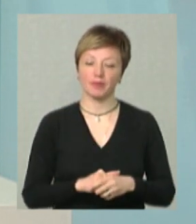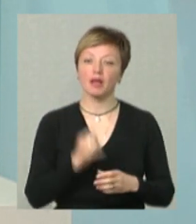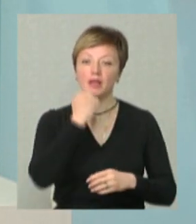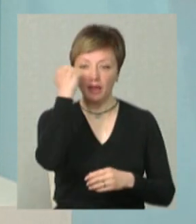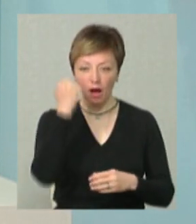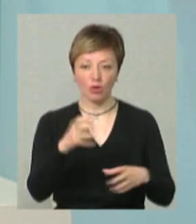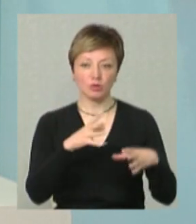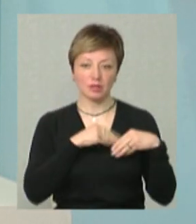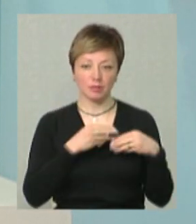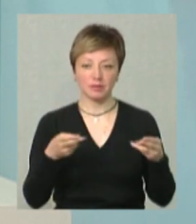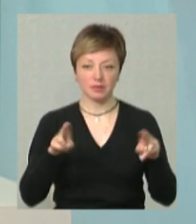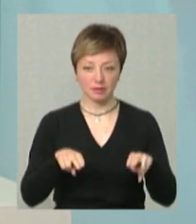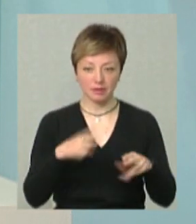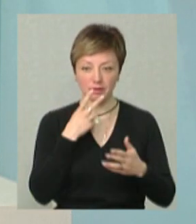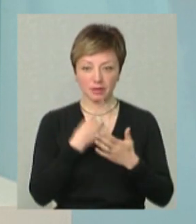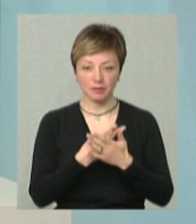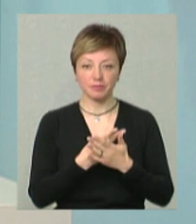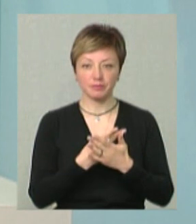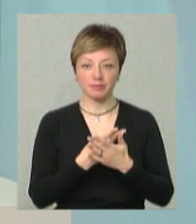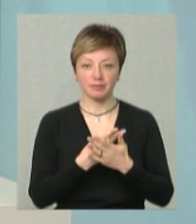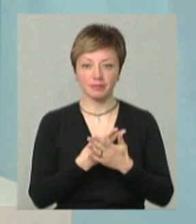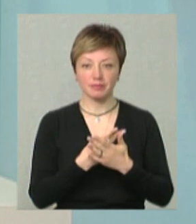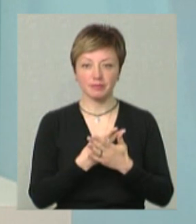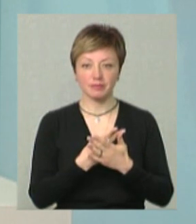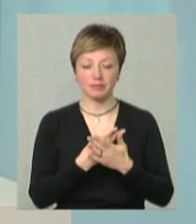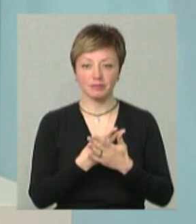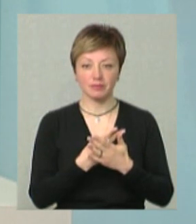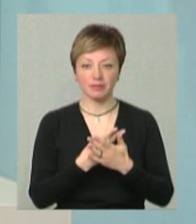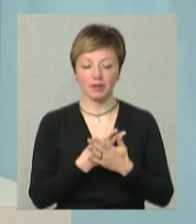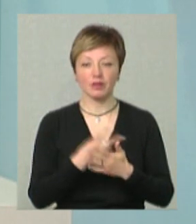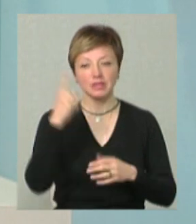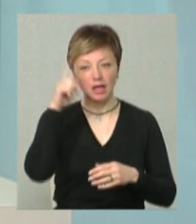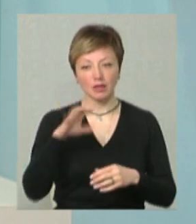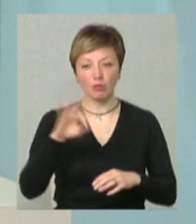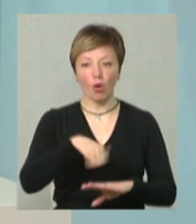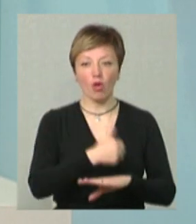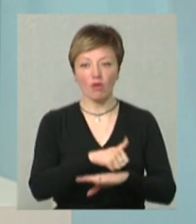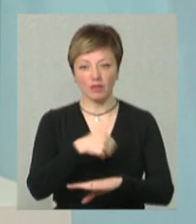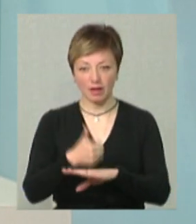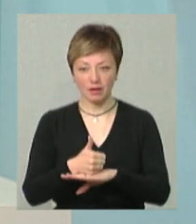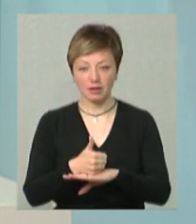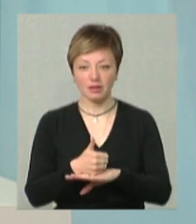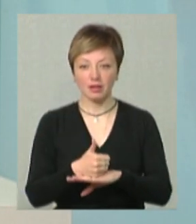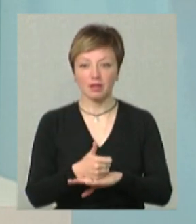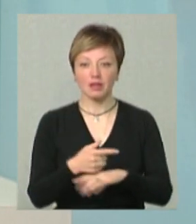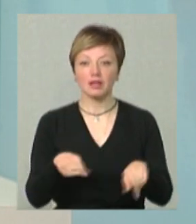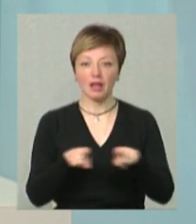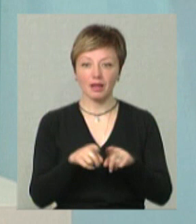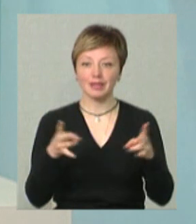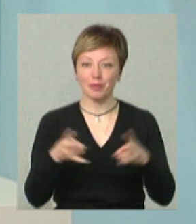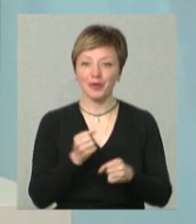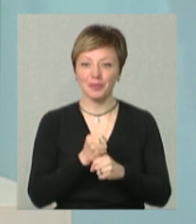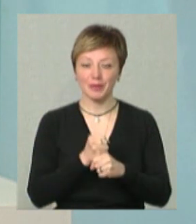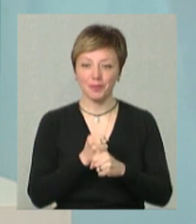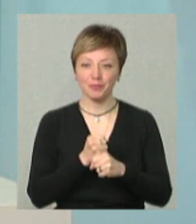Дякую, що дивитися «Суспільне», щоб знати про головне. Це саме так і треба